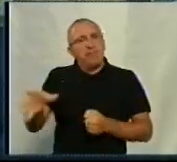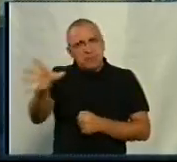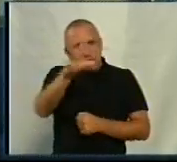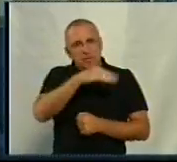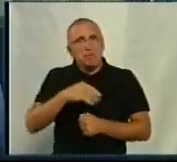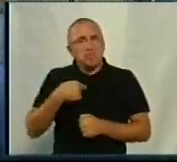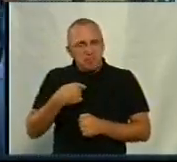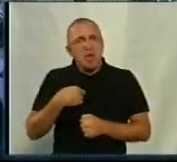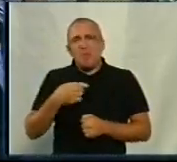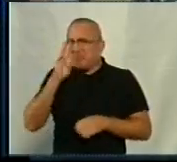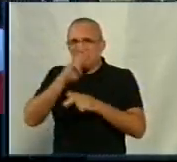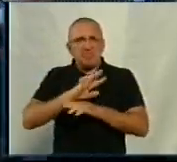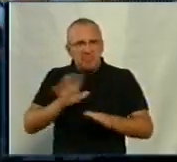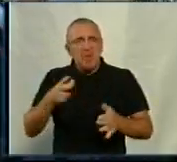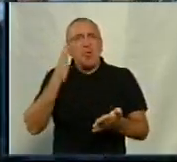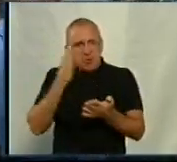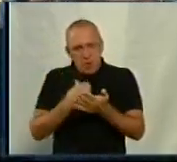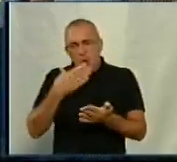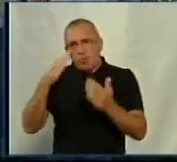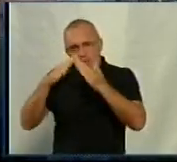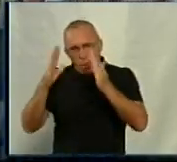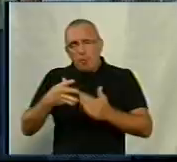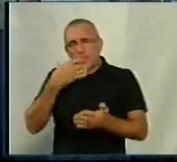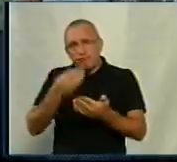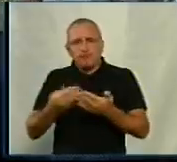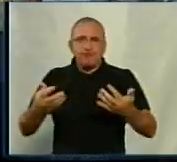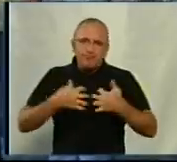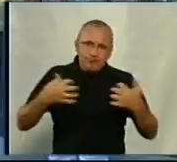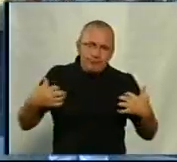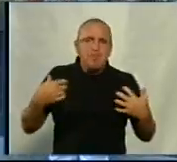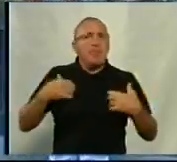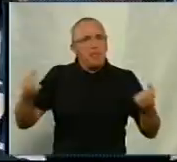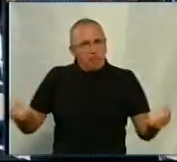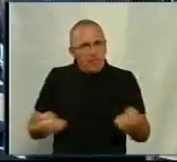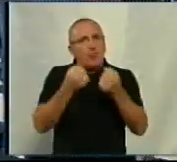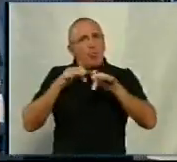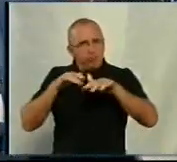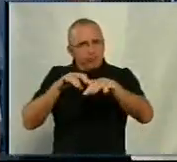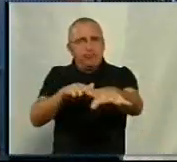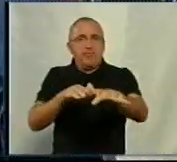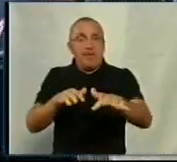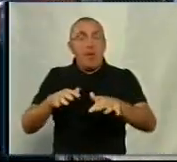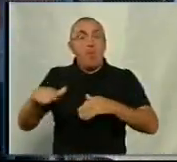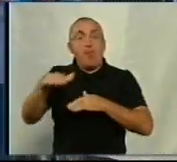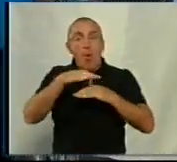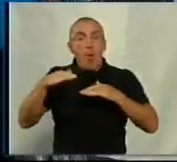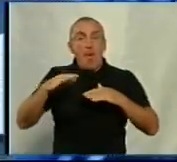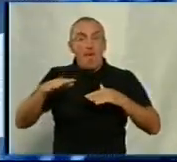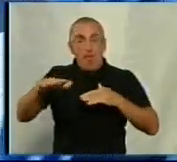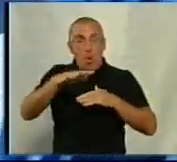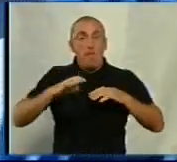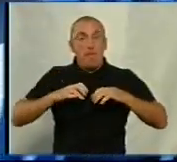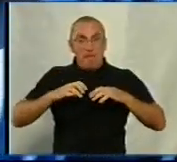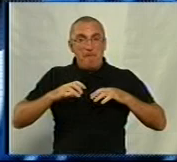ми також любимо дуже тваринок, у нас вдома є свої тваринки, ми їх дуже любимо, так що ми підтримуємо цю ходу. На площі Героїв Майдану усі охочі